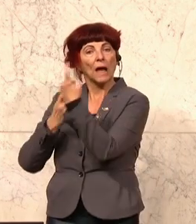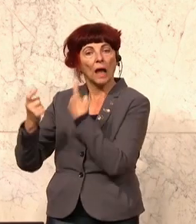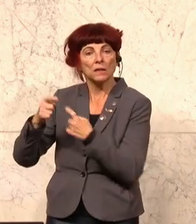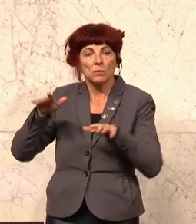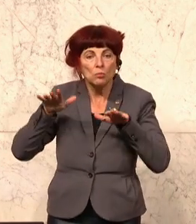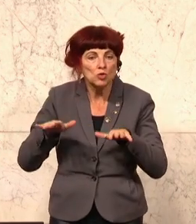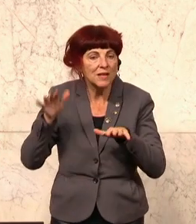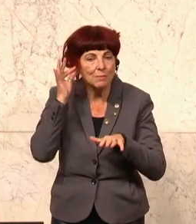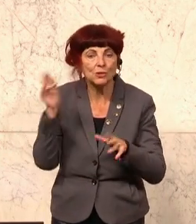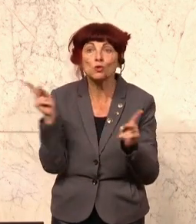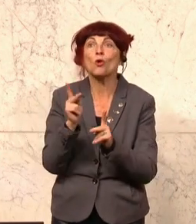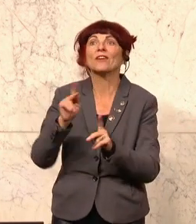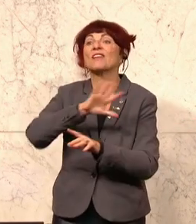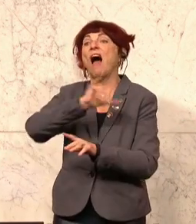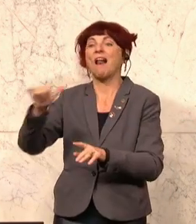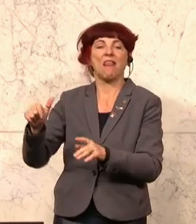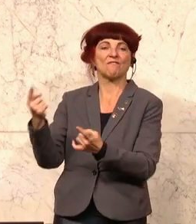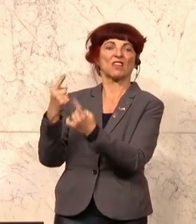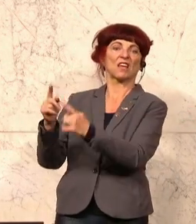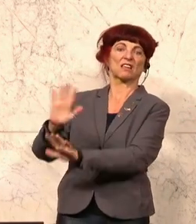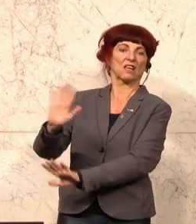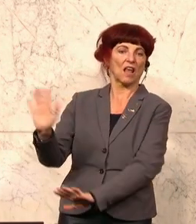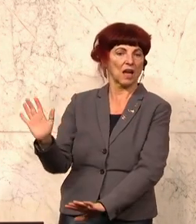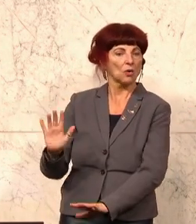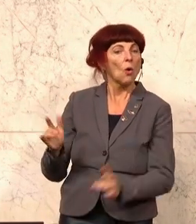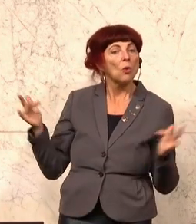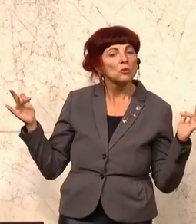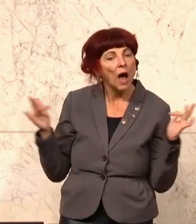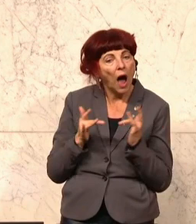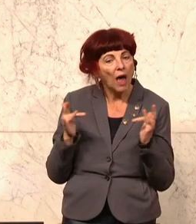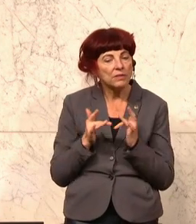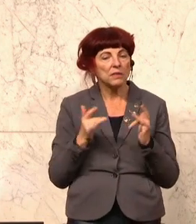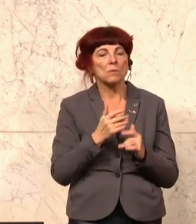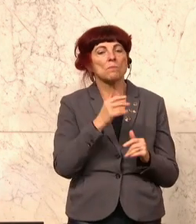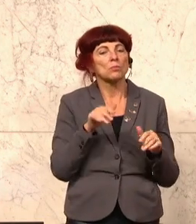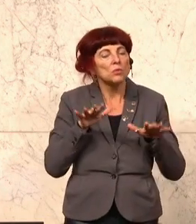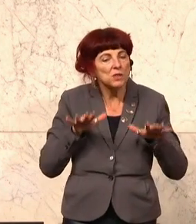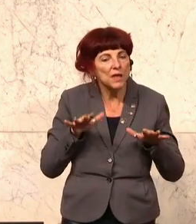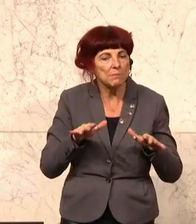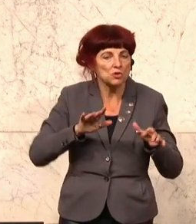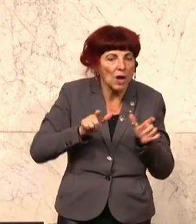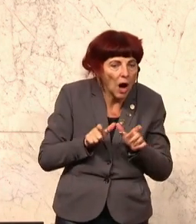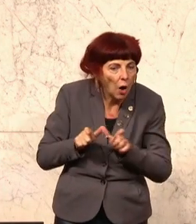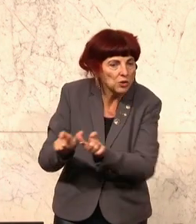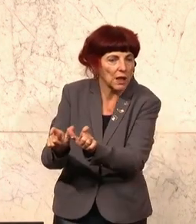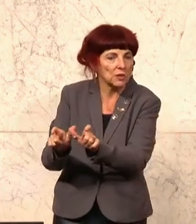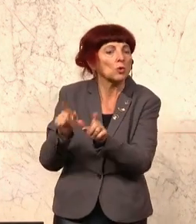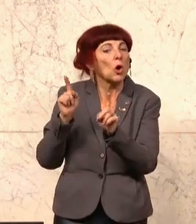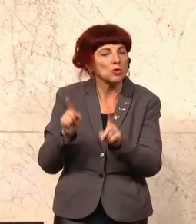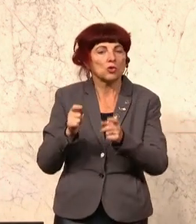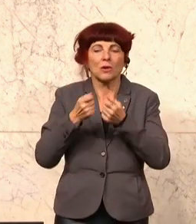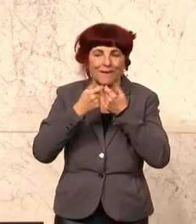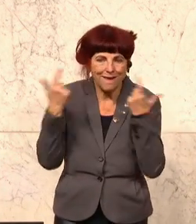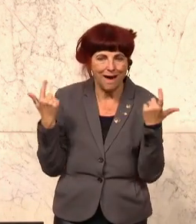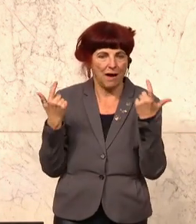stellt und rassistische und antimuslimische Ausgrenzung, Übergriffe und Diskriminierung deutlich und glaubwürdig verurteilt und